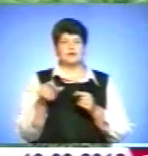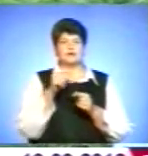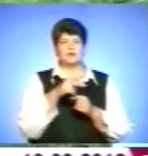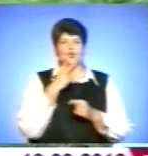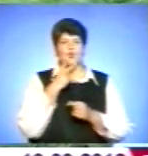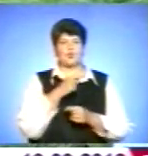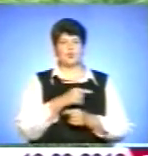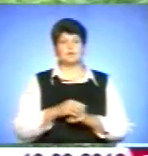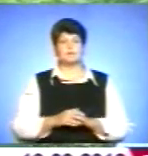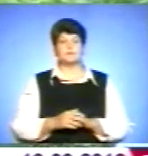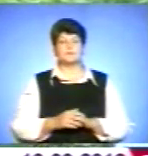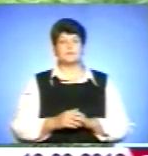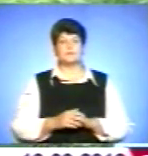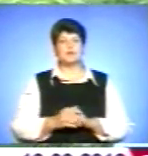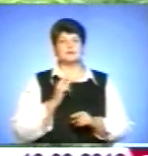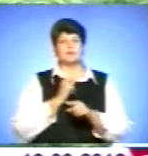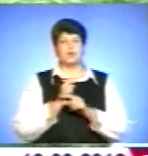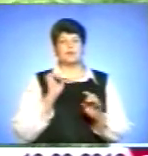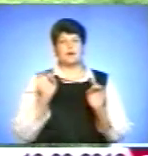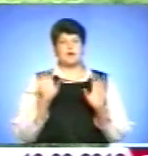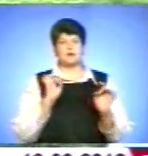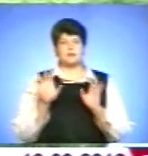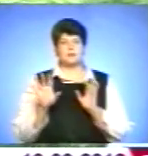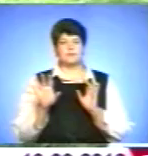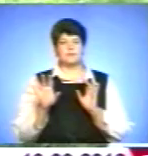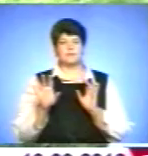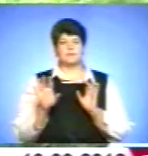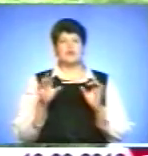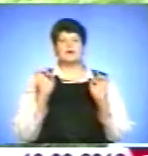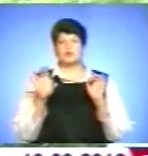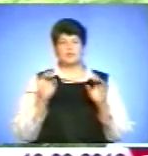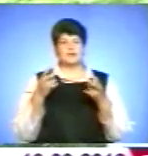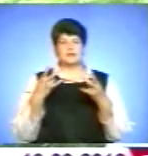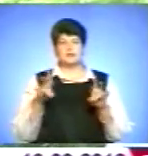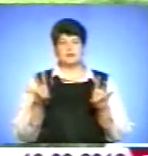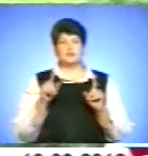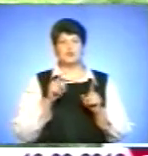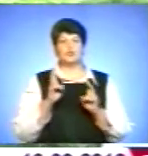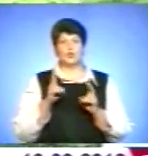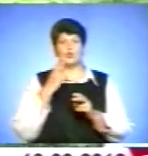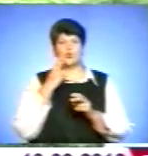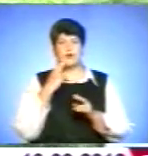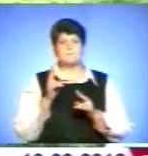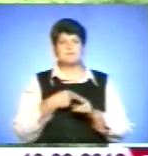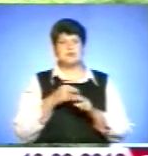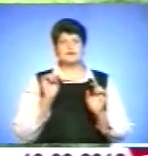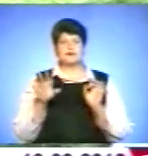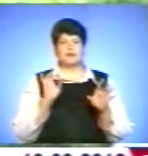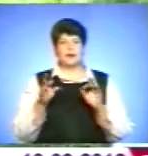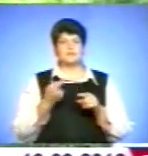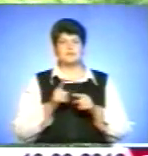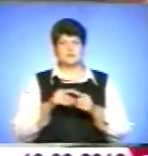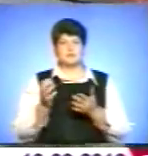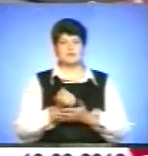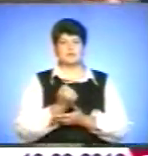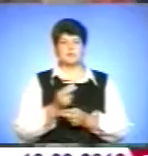курців. А заборона реклами чітко-напаління? Не потрібно їх рекламувати. Ті, хто курить, і так без реклами знаходяться, де їм